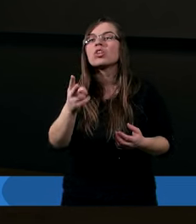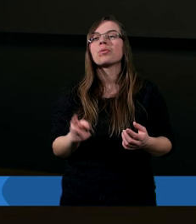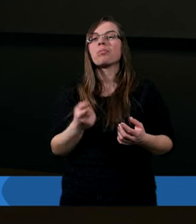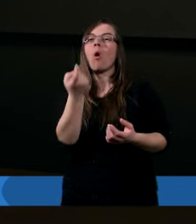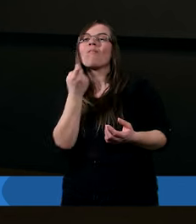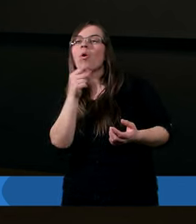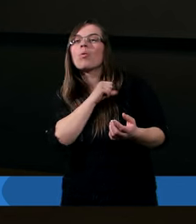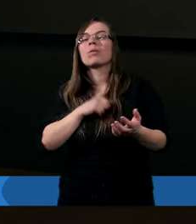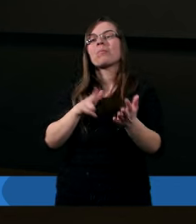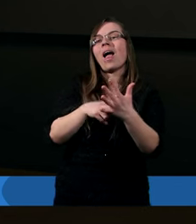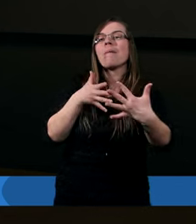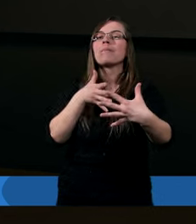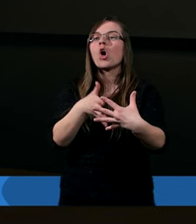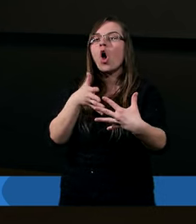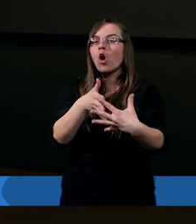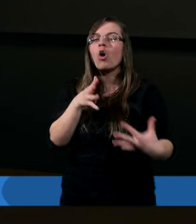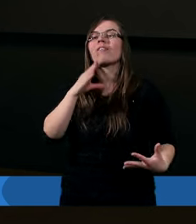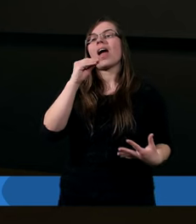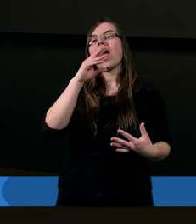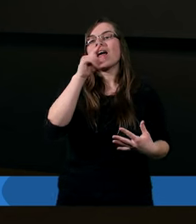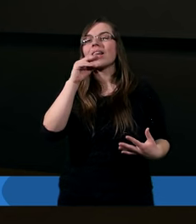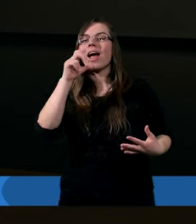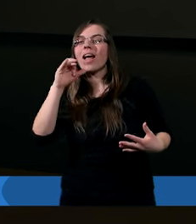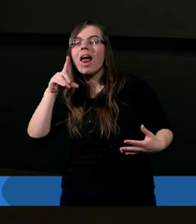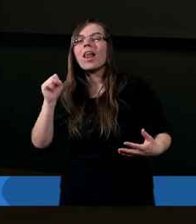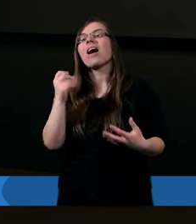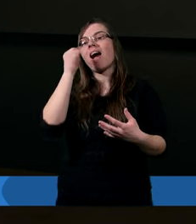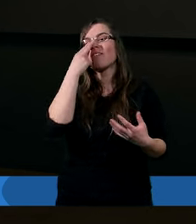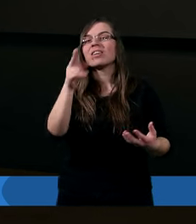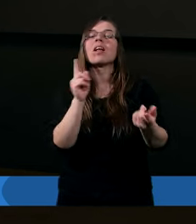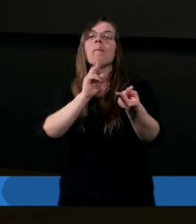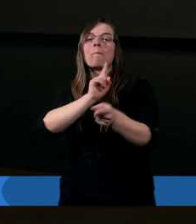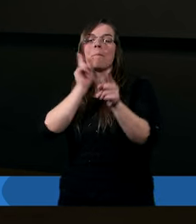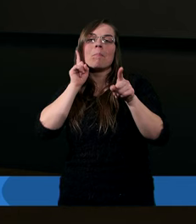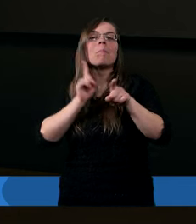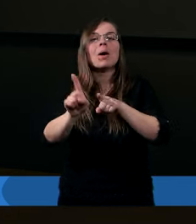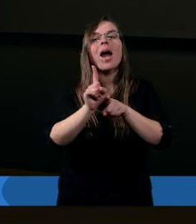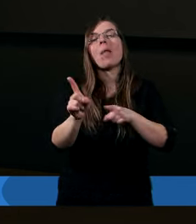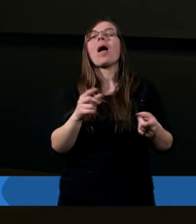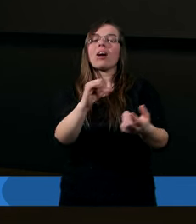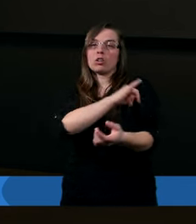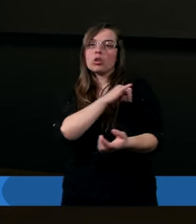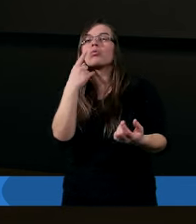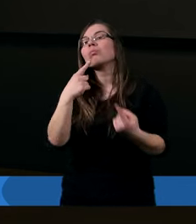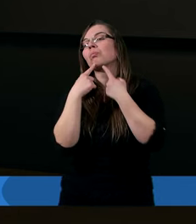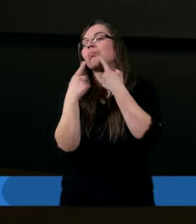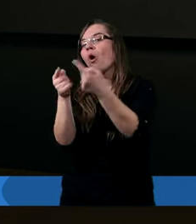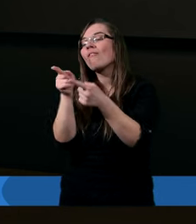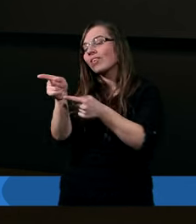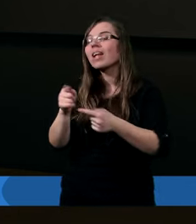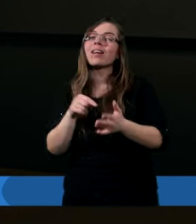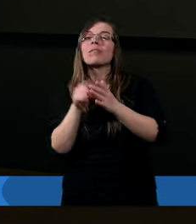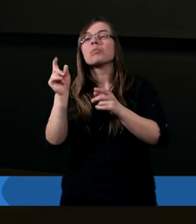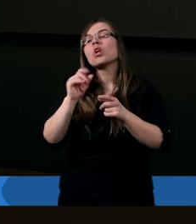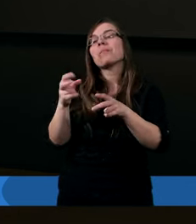powołujemy się na proroctwo nawet Ezechiela. Jak widzisz brata grzeszącego, to mu powiedz. I nieraz